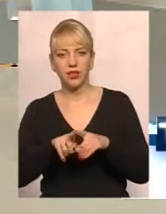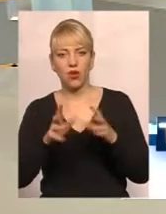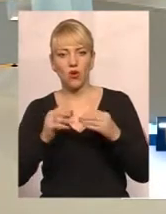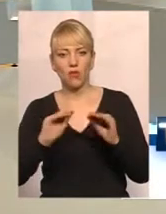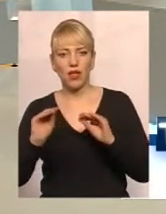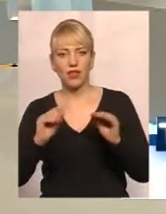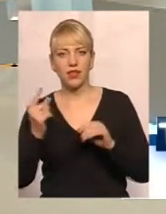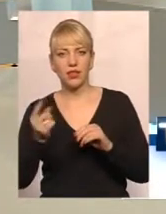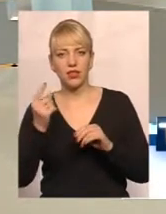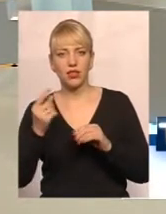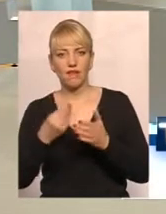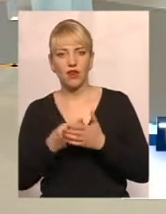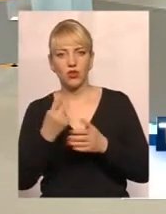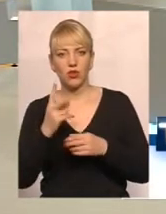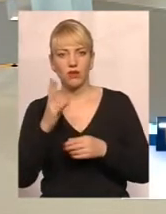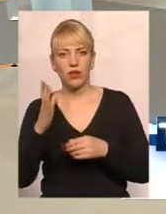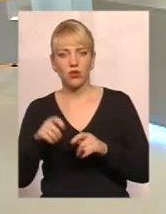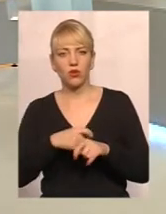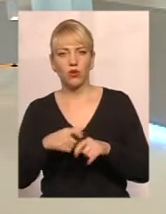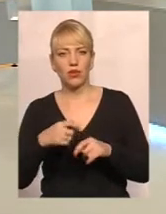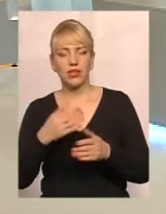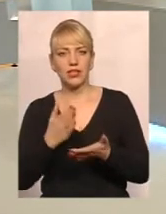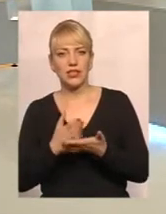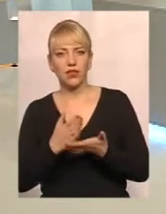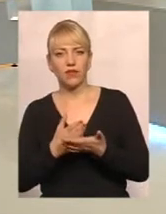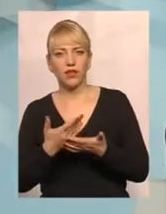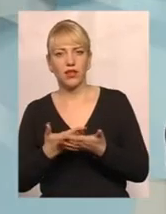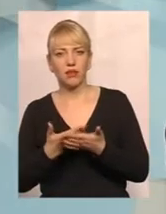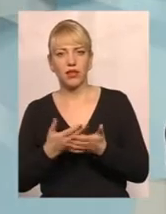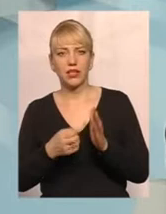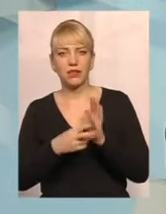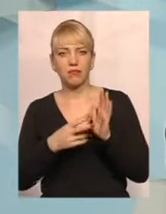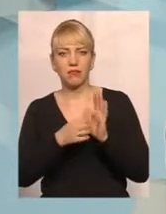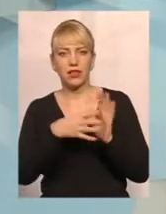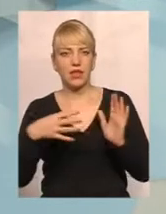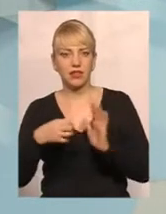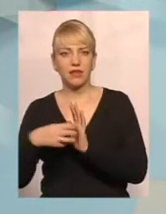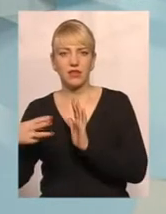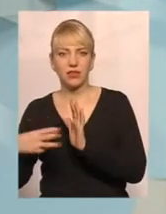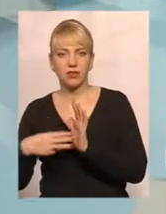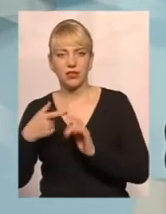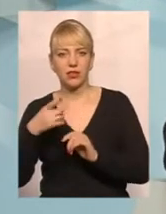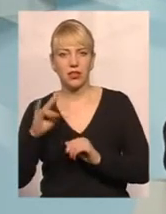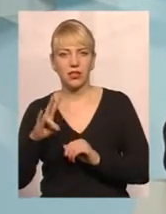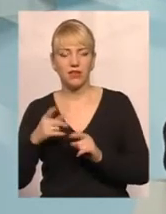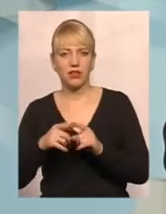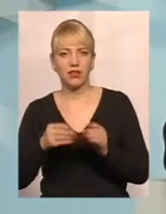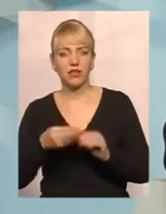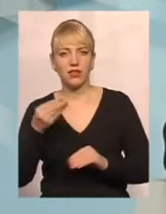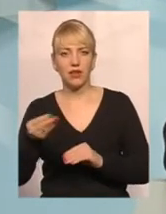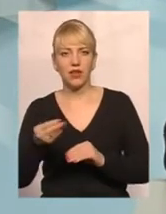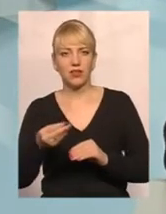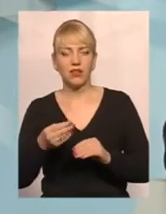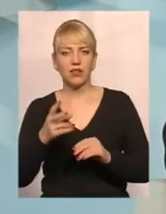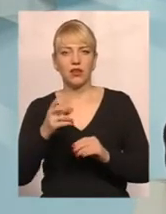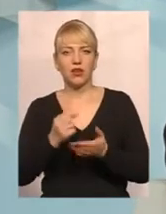лічальниками, вартість одного квадратного метра становила, до прикладу, там 15-18 гривень, а виставляють людям плату по 27